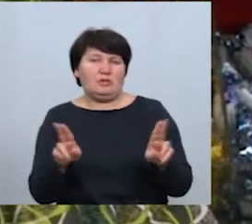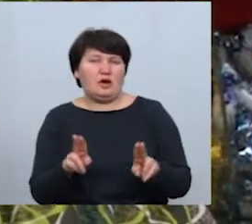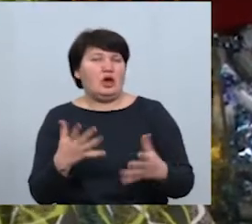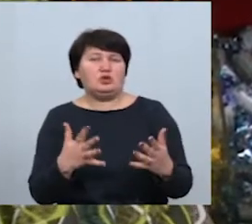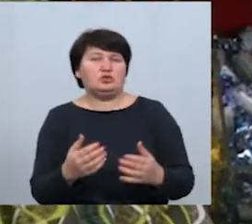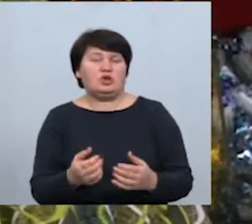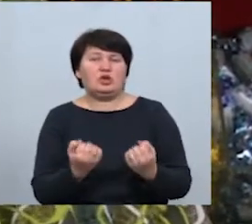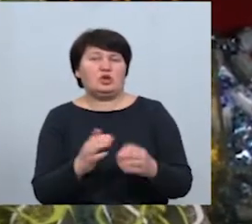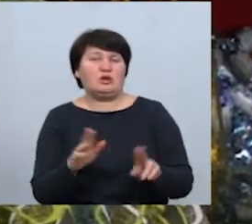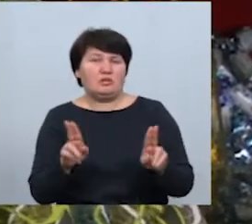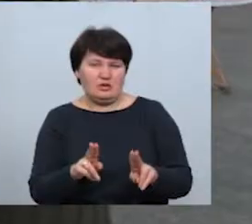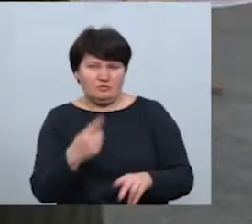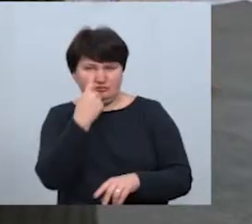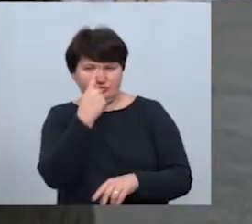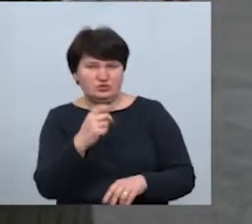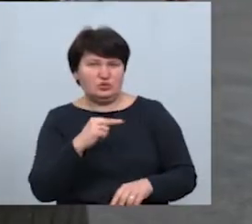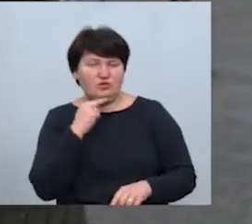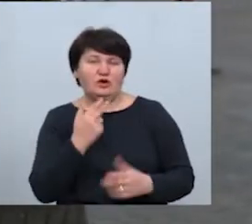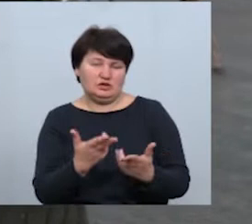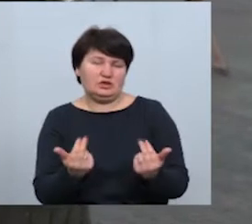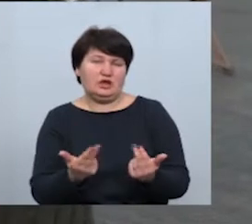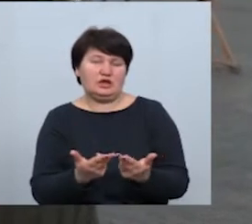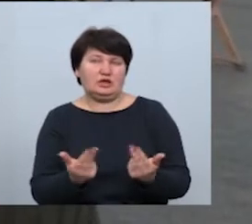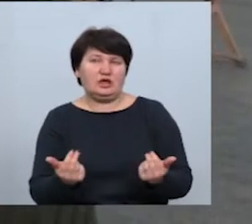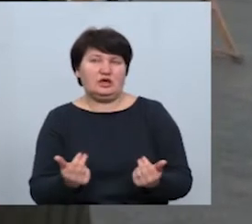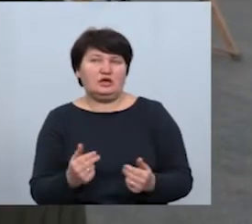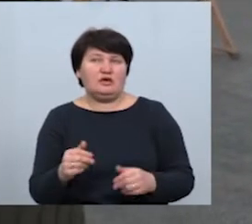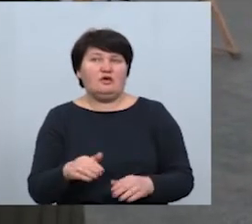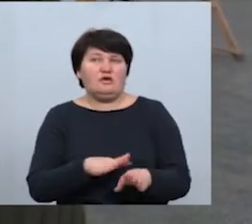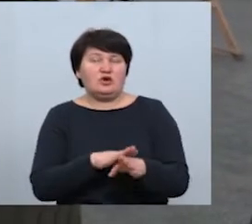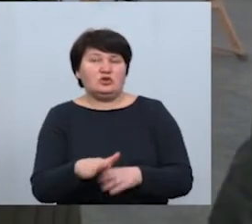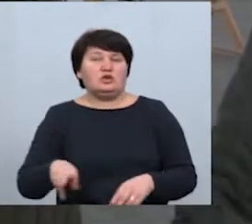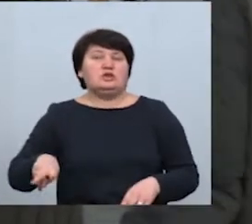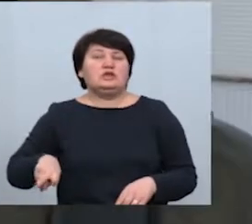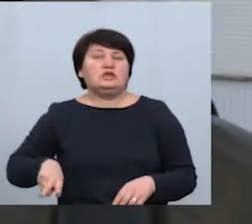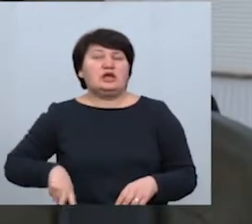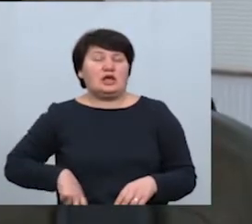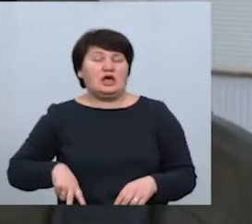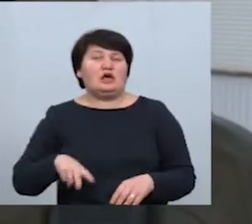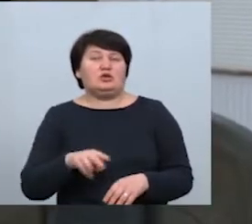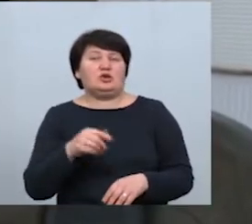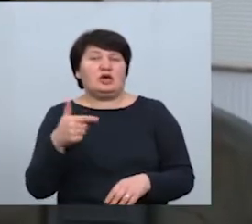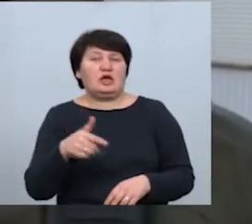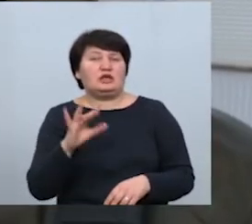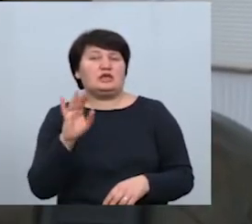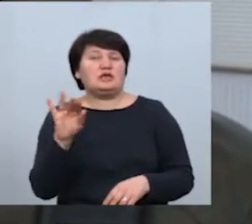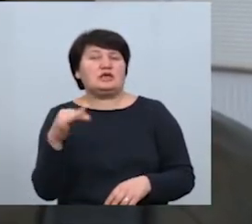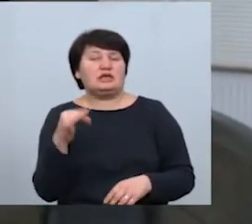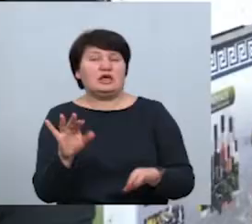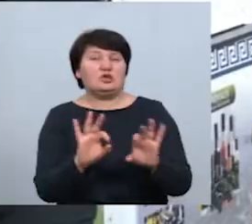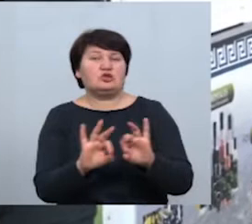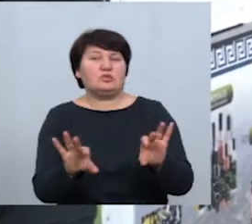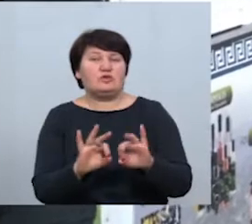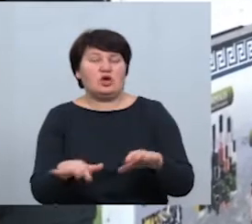зауваження? Ну так. Виконавчий директор товариства «Марксмен Компані» Геннадій Ахтирський розповідає, що